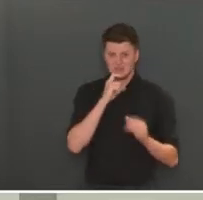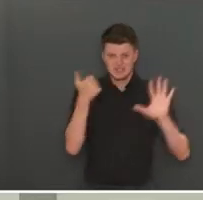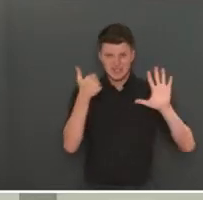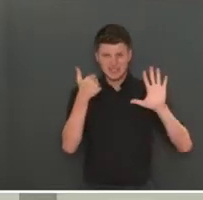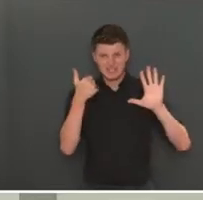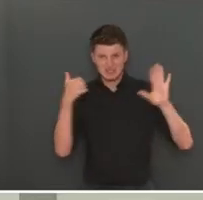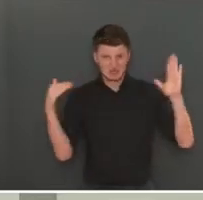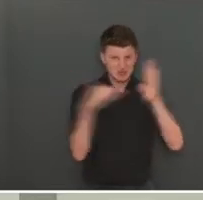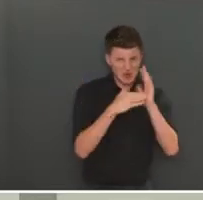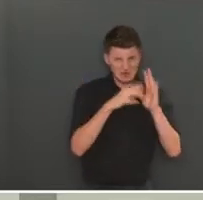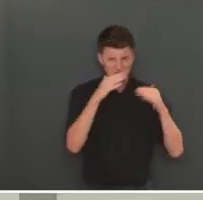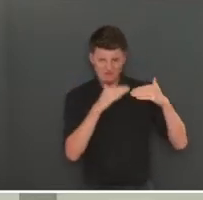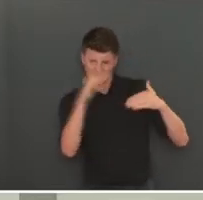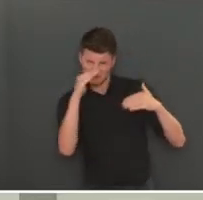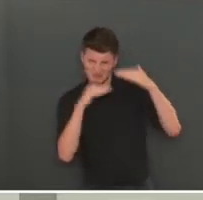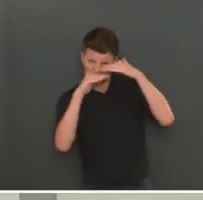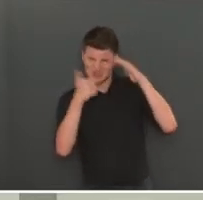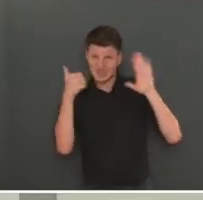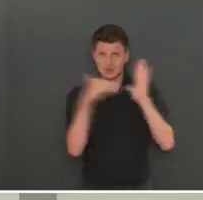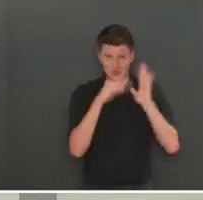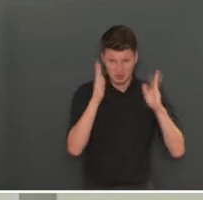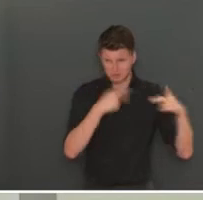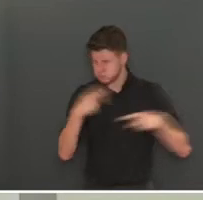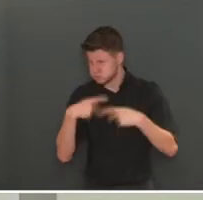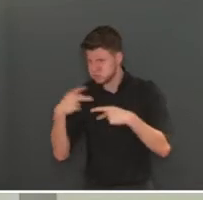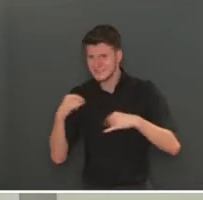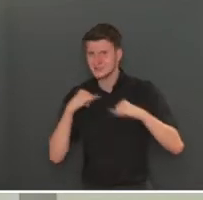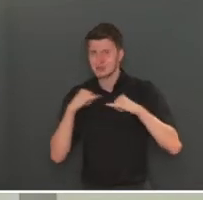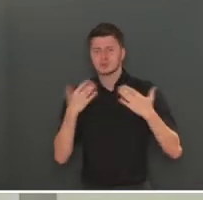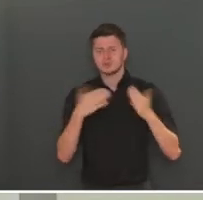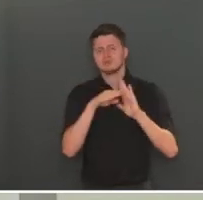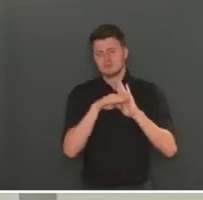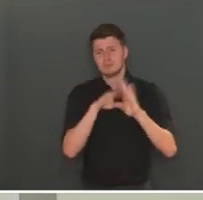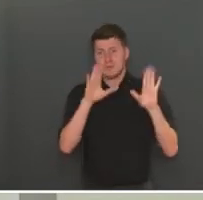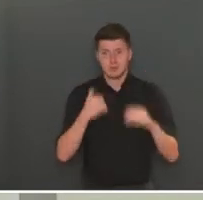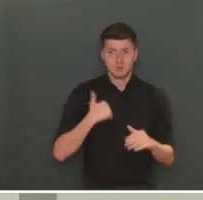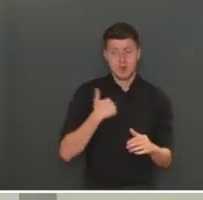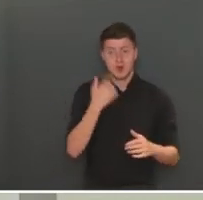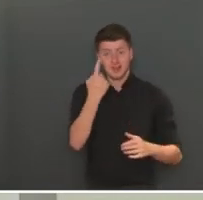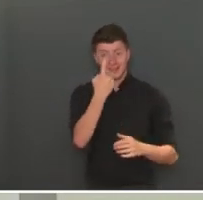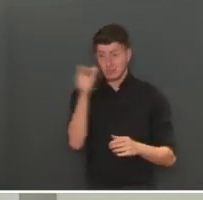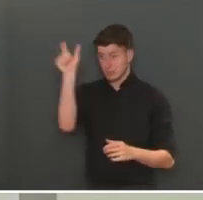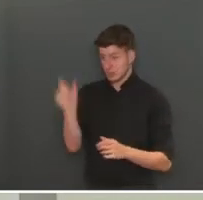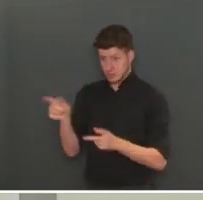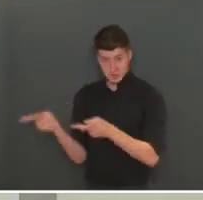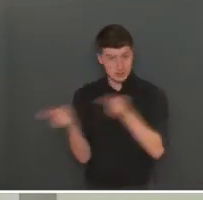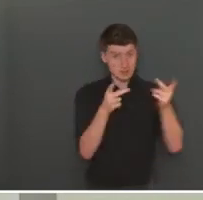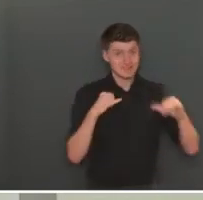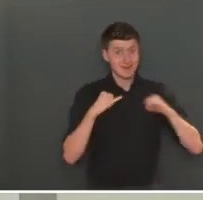nous avions à peu près 1 600 ou 6 000 personnes.